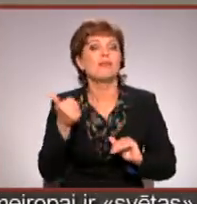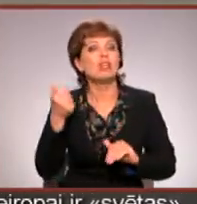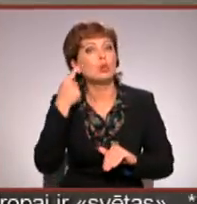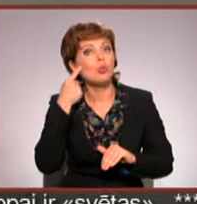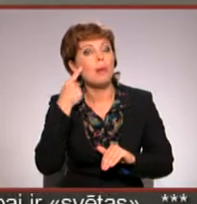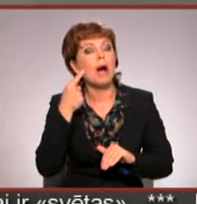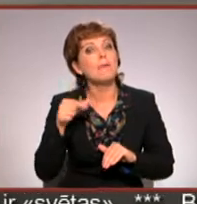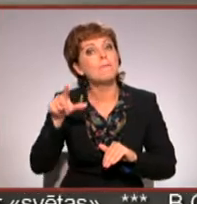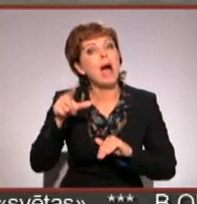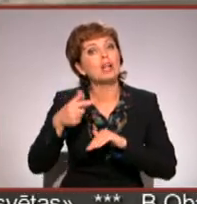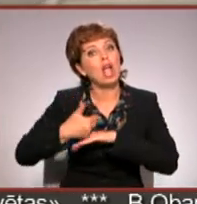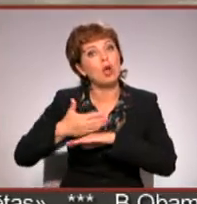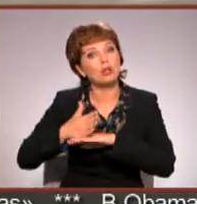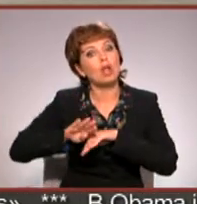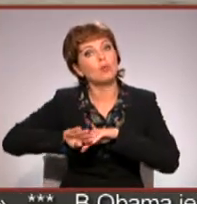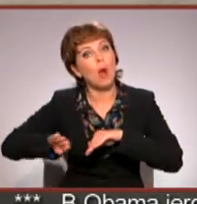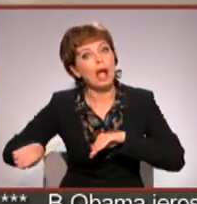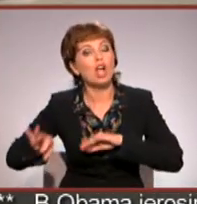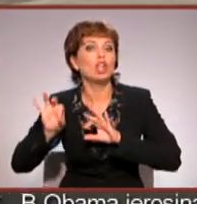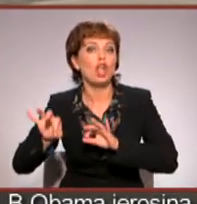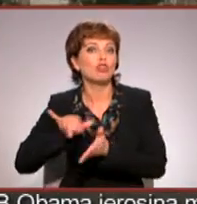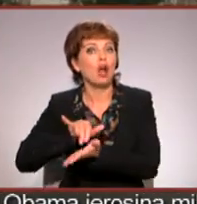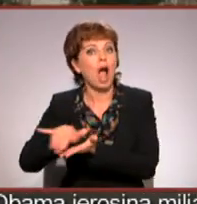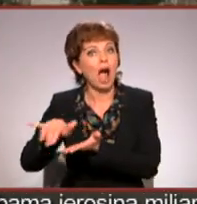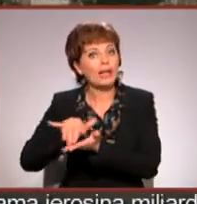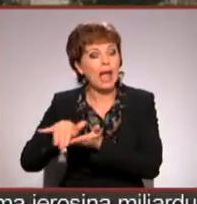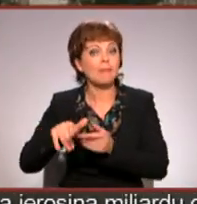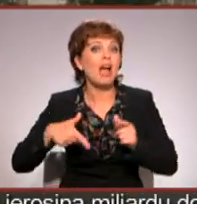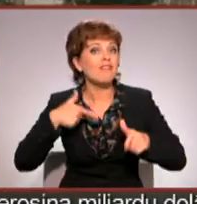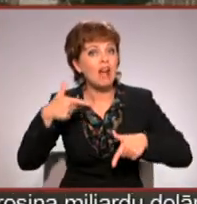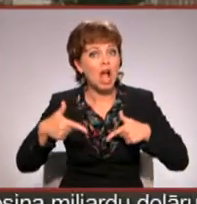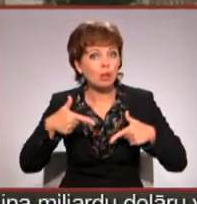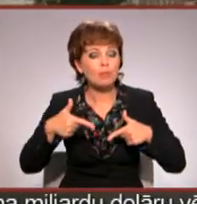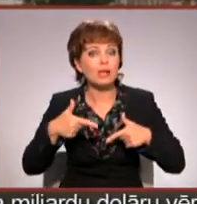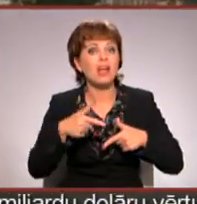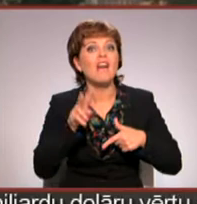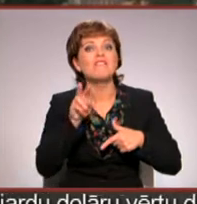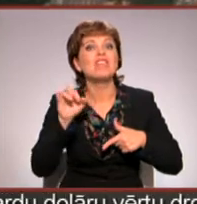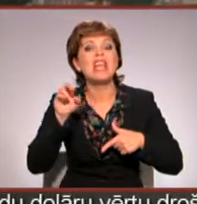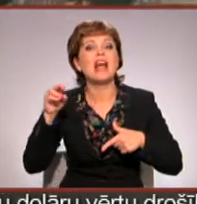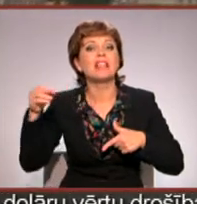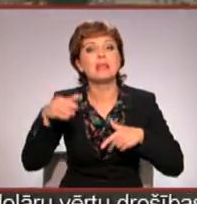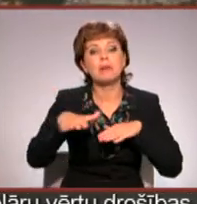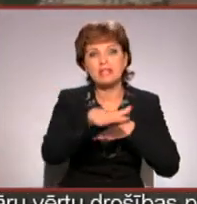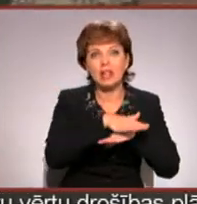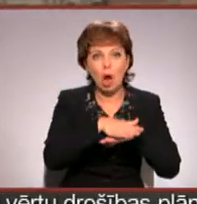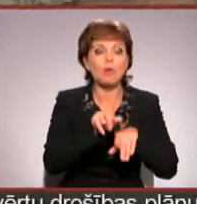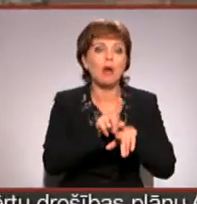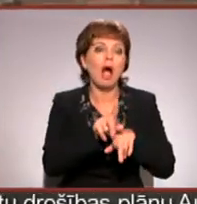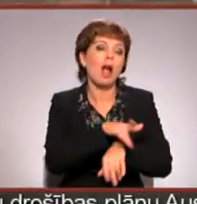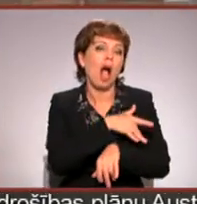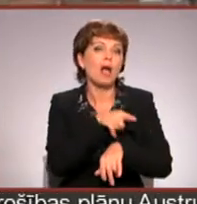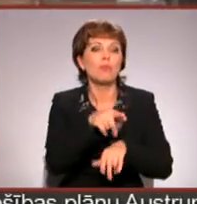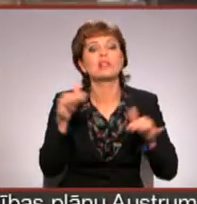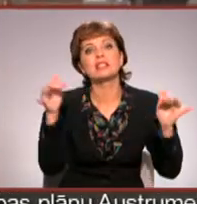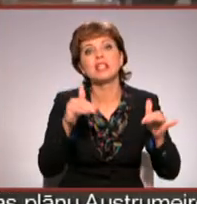pārējo daļu vajadzētu nodalīt gājējiem un velobraucējiem. Un ņemot vairāk vienības laukums, svētku reizēs kalpo kā sajieta vieta,